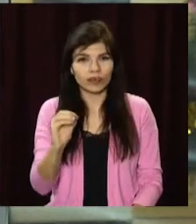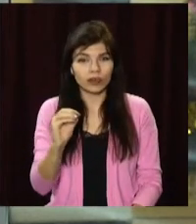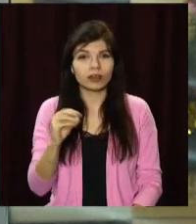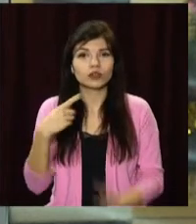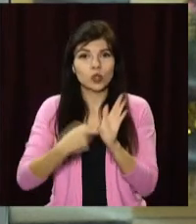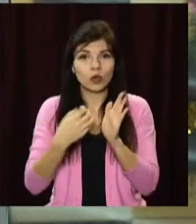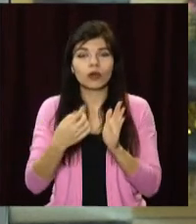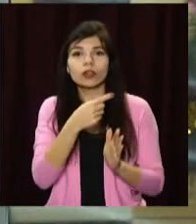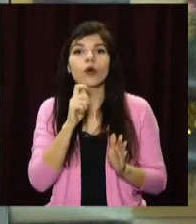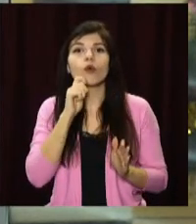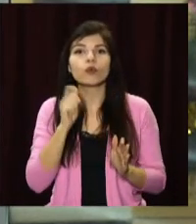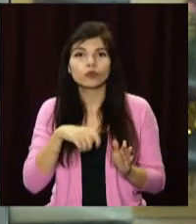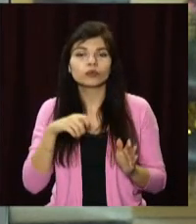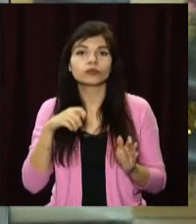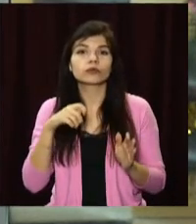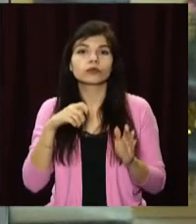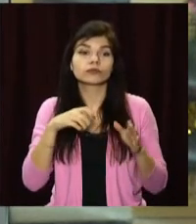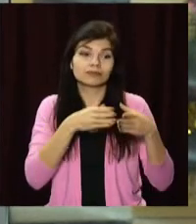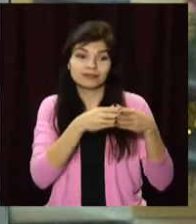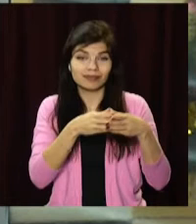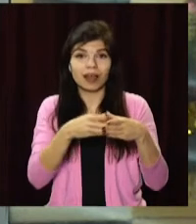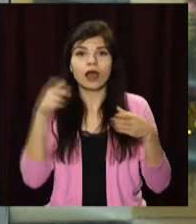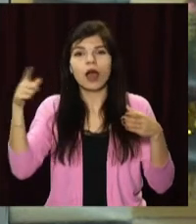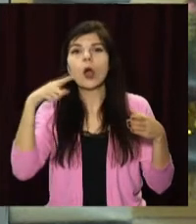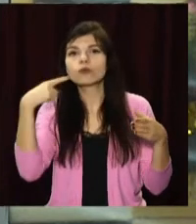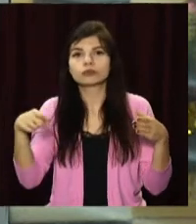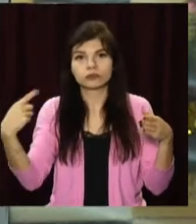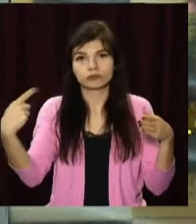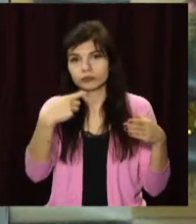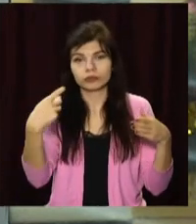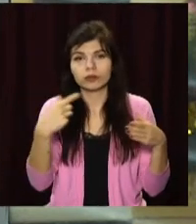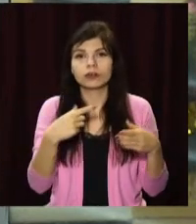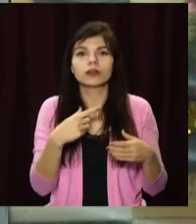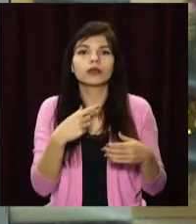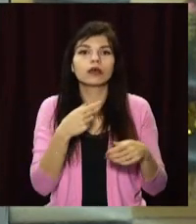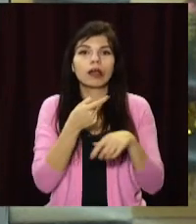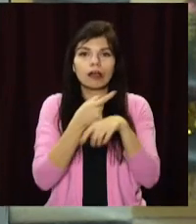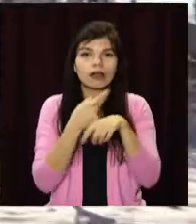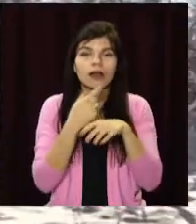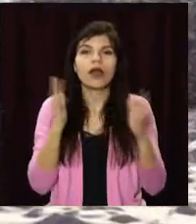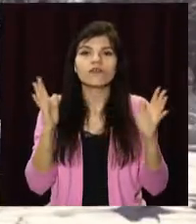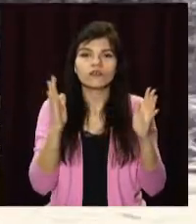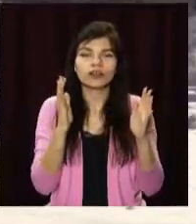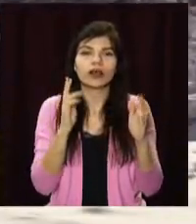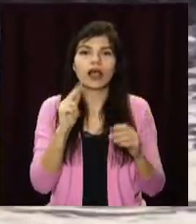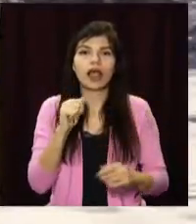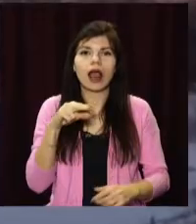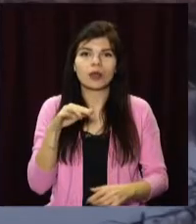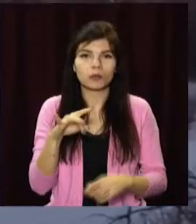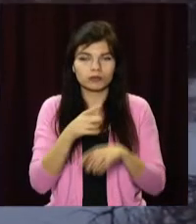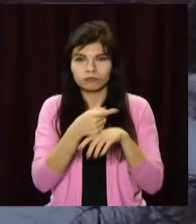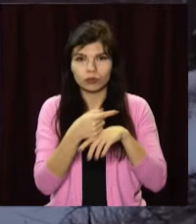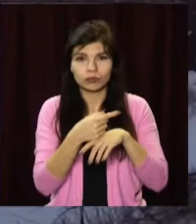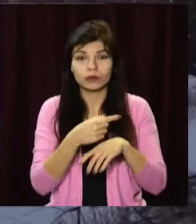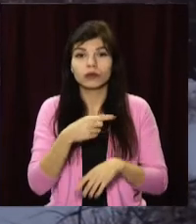населеного пункту Гнутове на Донеччині. Там російсько-окупаційні війська вели в огонь у бік українських позицій з мінометів, гранатометів та